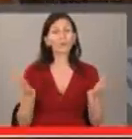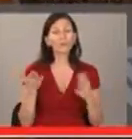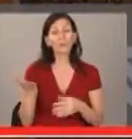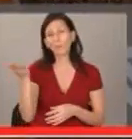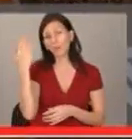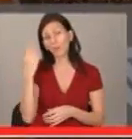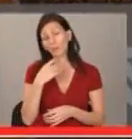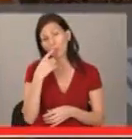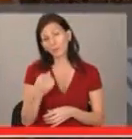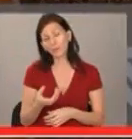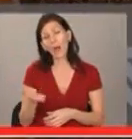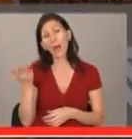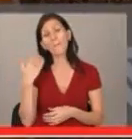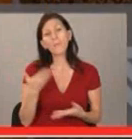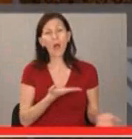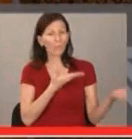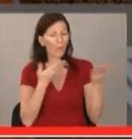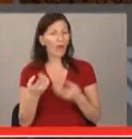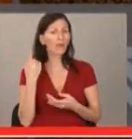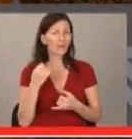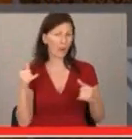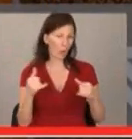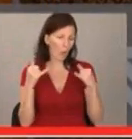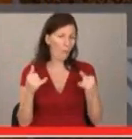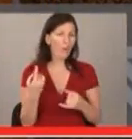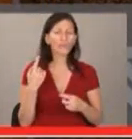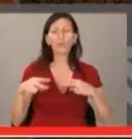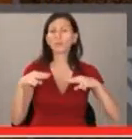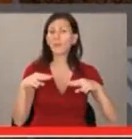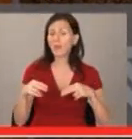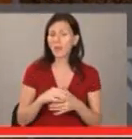миналата година. Бях поканен на един купон в едно заведение.